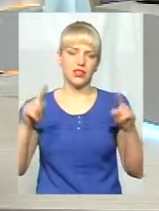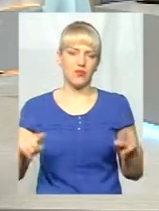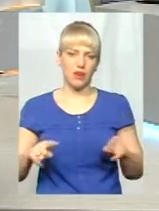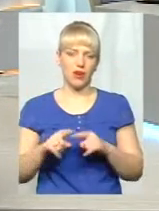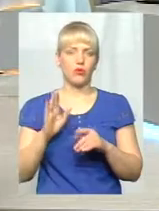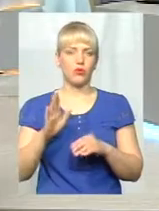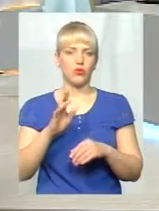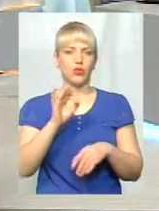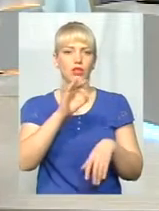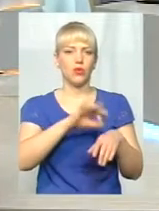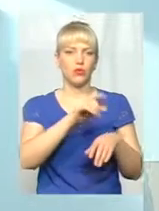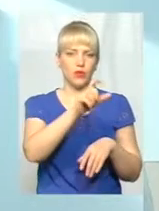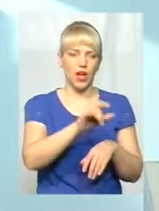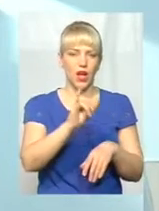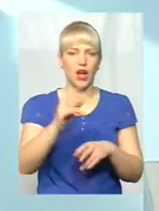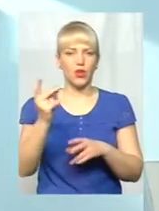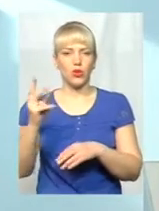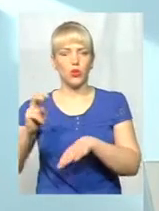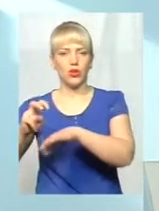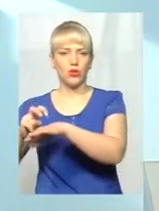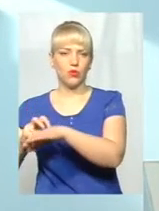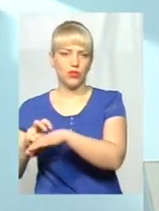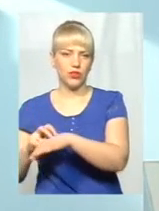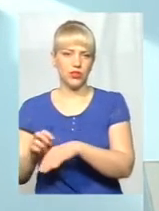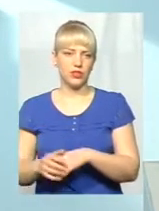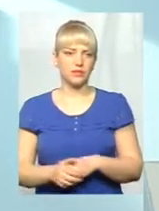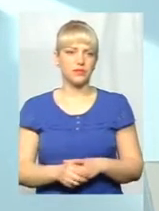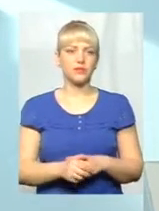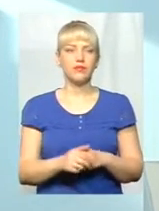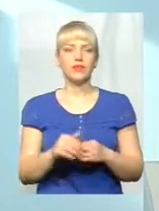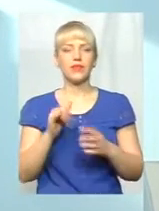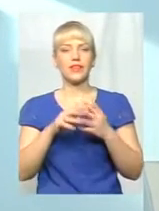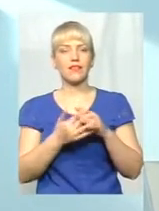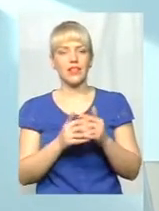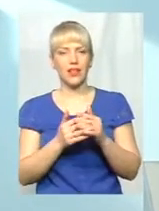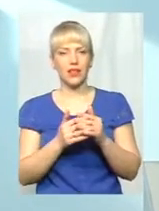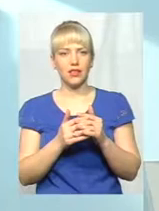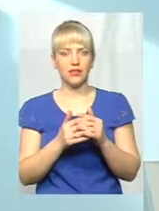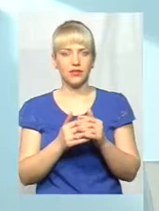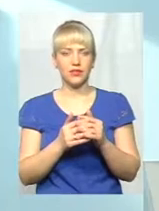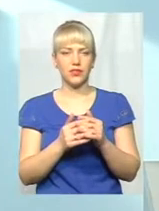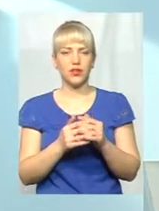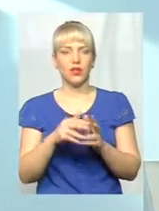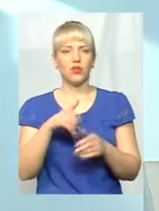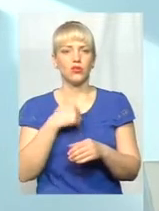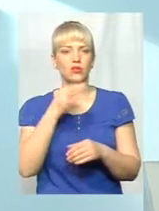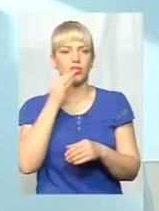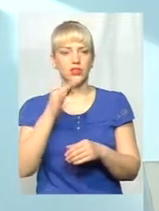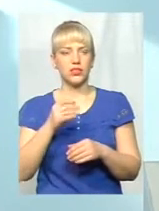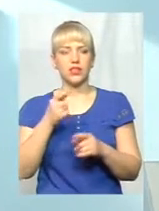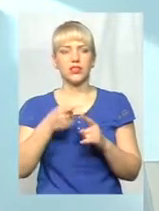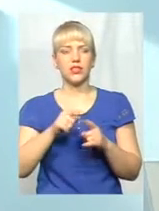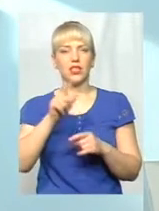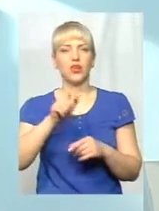ПМД, періональні міксанітарні допомоги. В селах, хочу сказати, що ті люди,